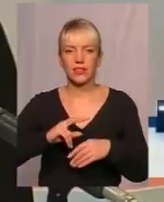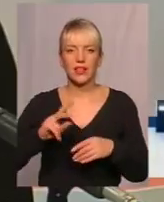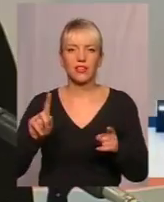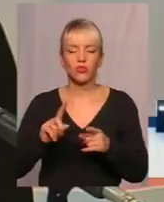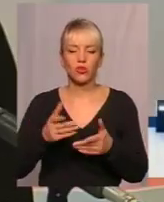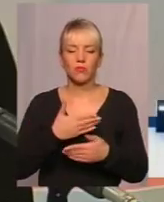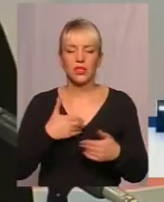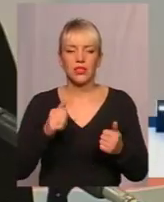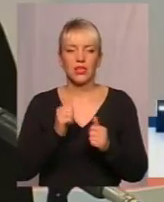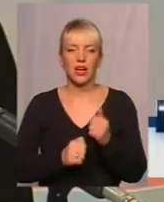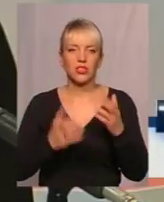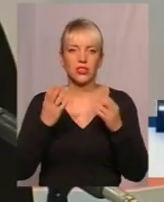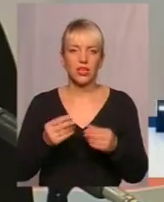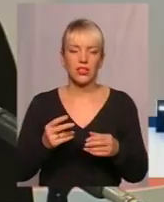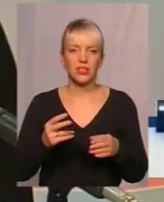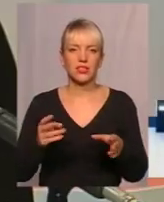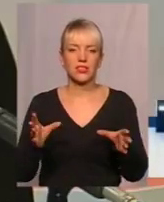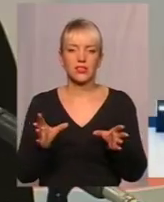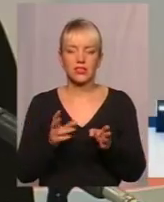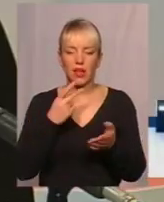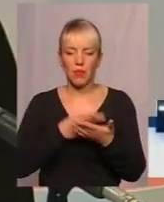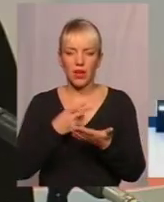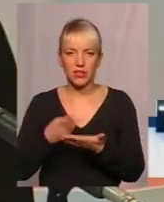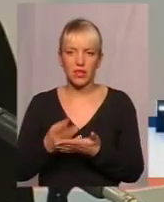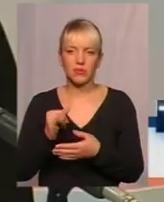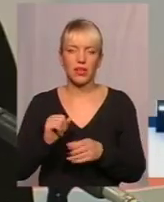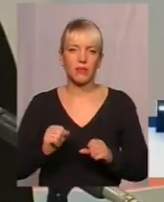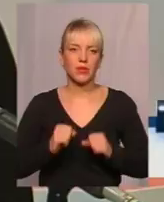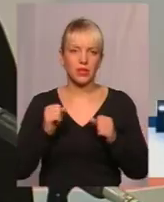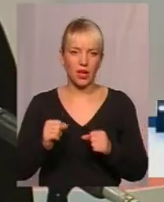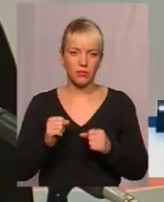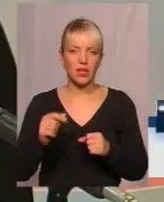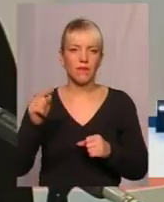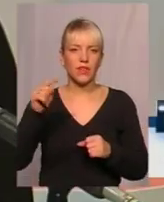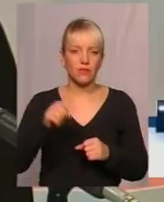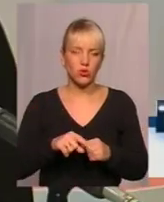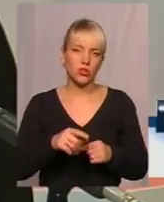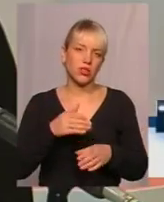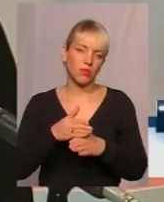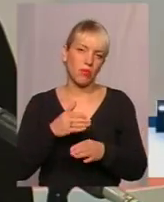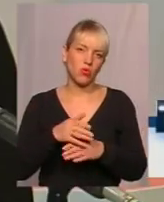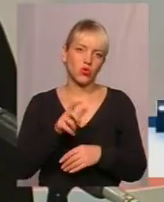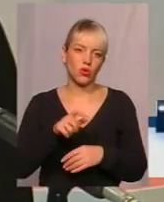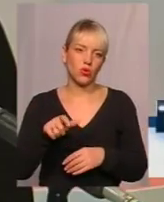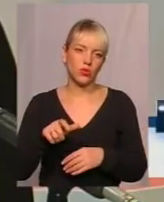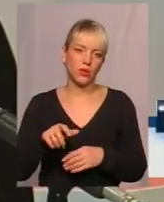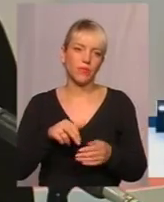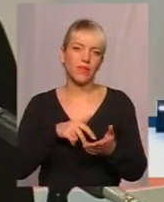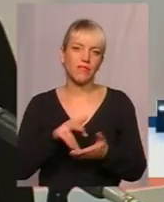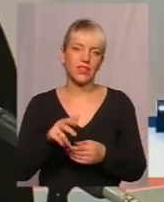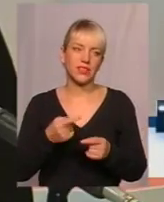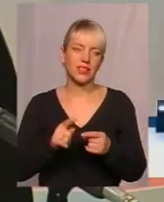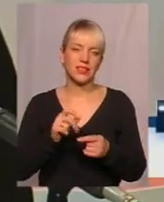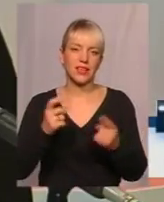каждый день соприкасаемся, да и пытаемся все-таки помочь людям выйти из